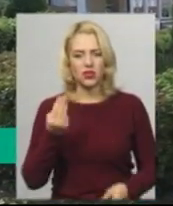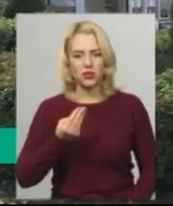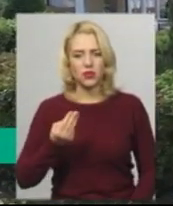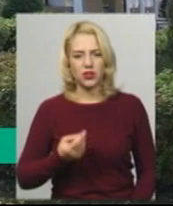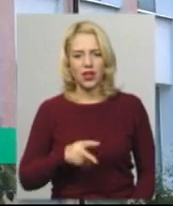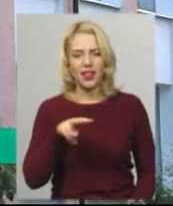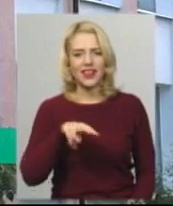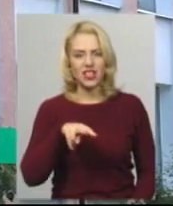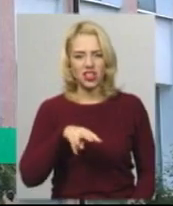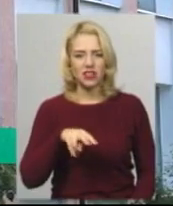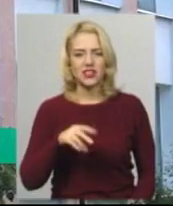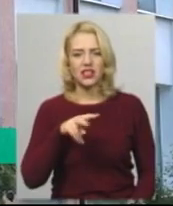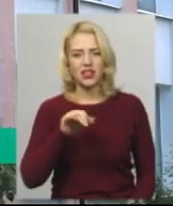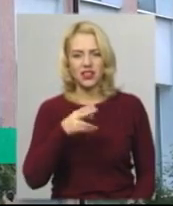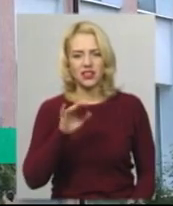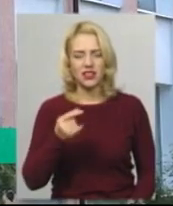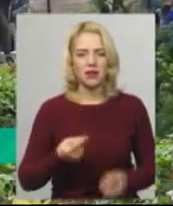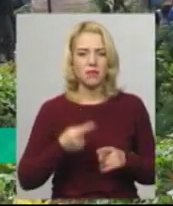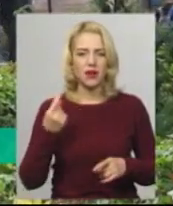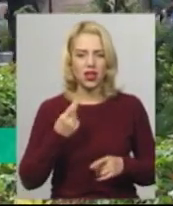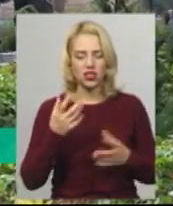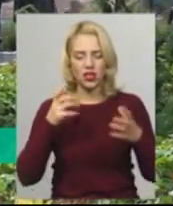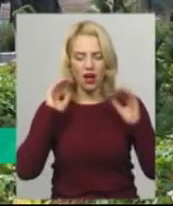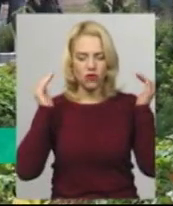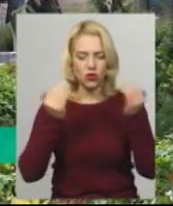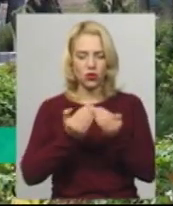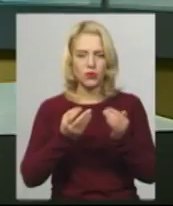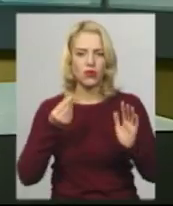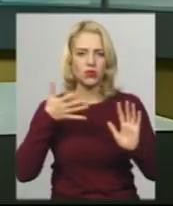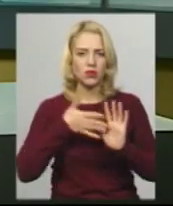став одним з перших автономним розпорядником коштів у місцевій ОТГ.